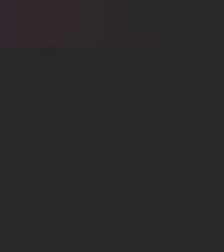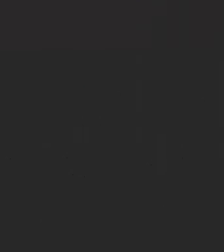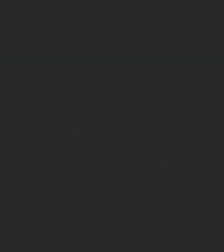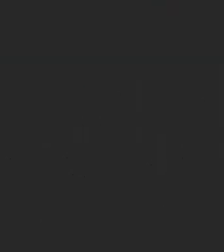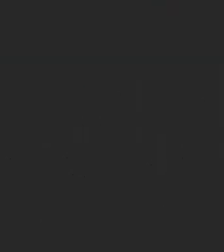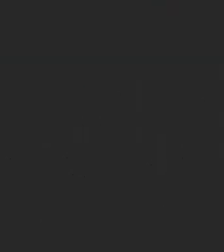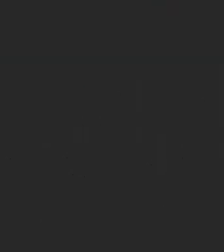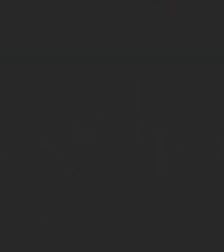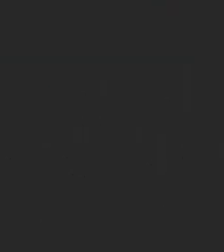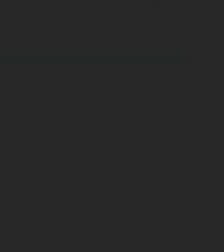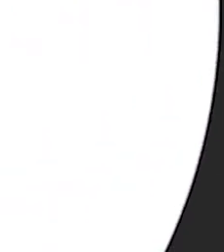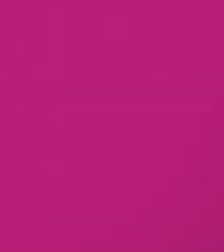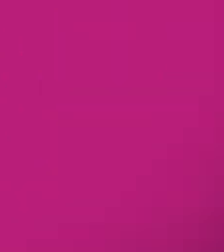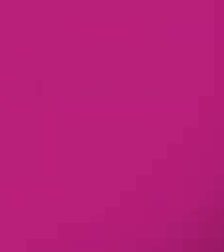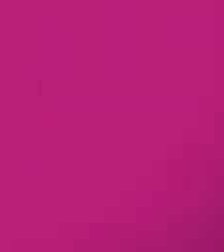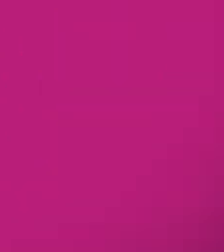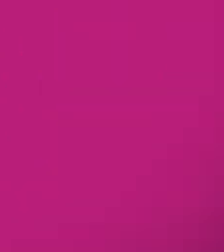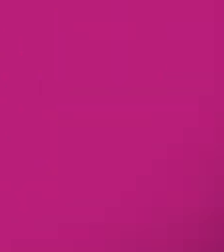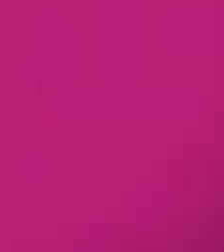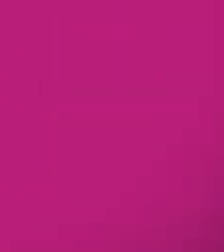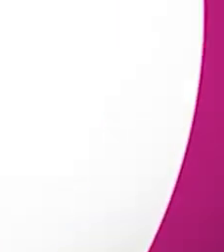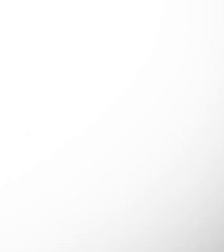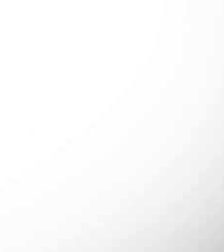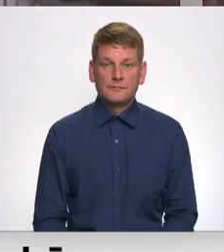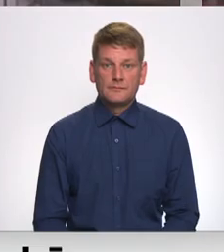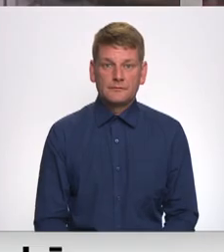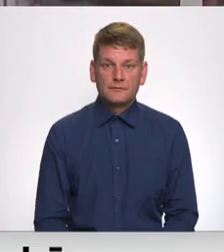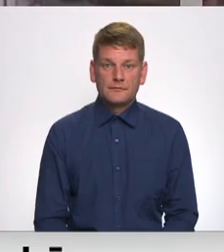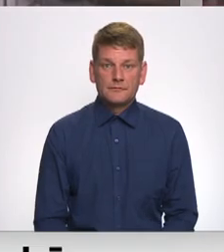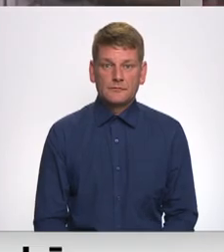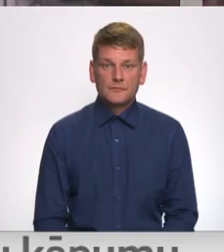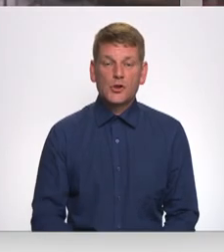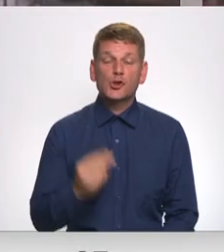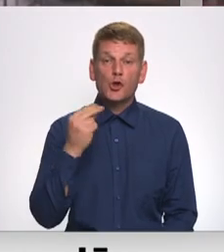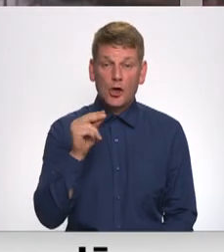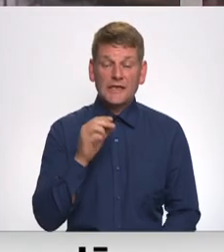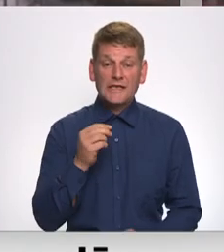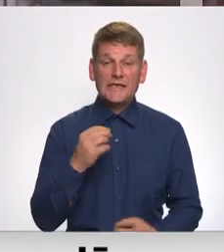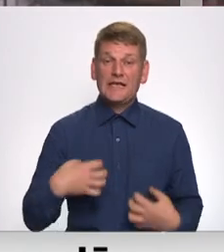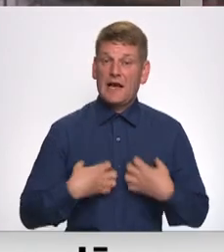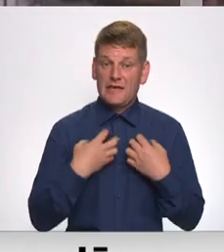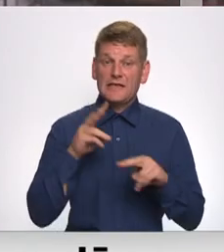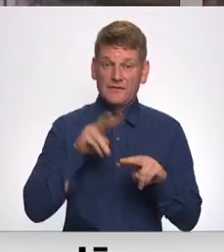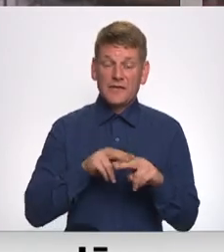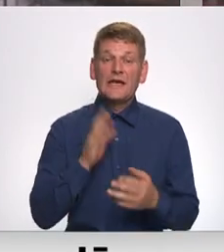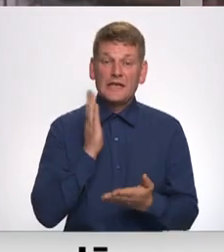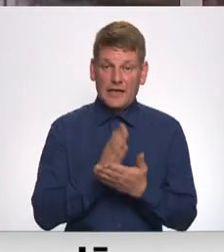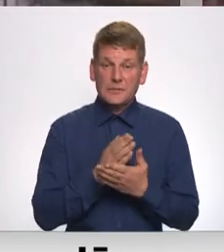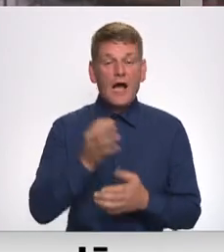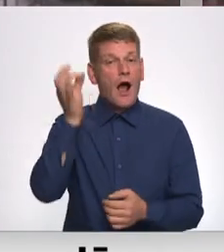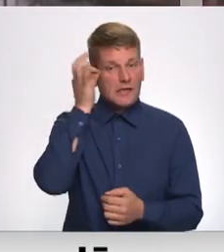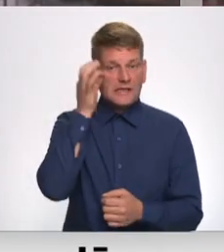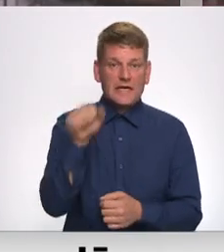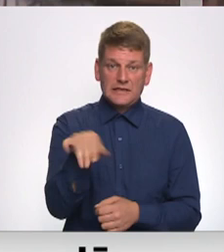Re, visi ēters ir te! Zolitūdes traģēdijas vietā taps atceres